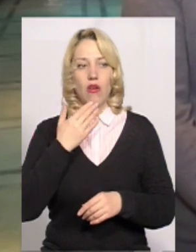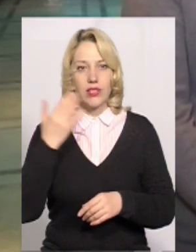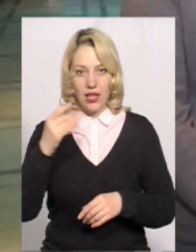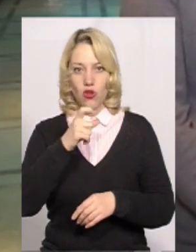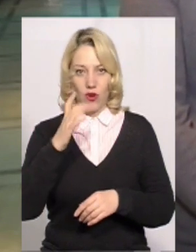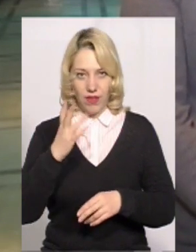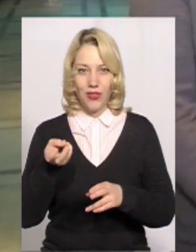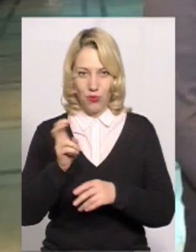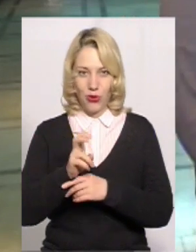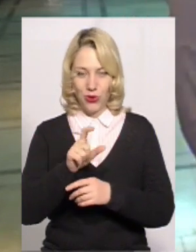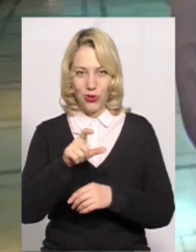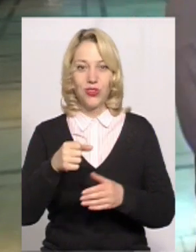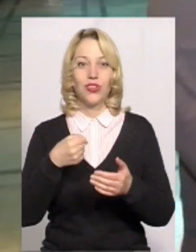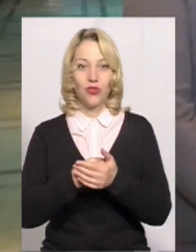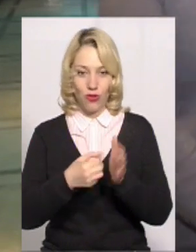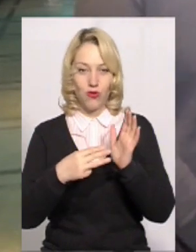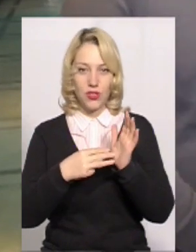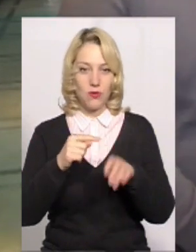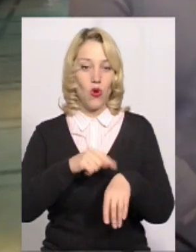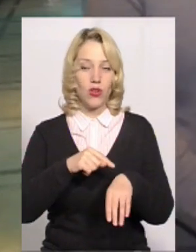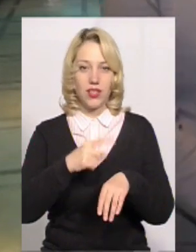виборці? Так, приходить, що виборці на виборці.